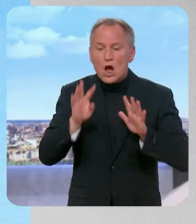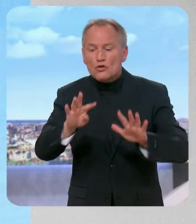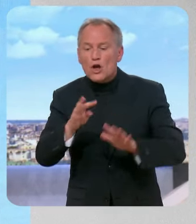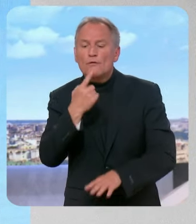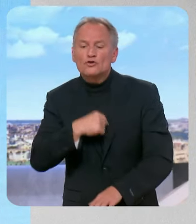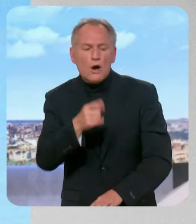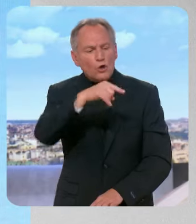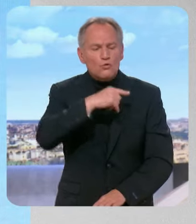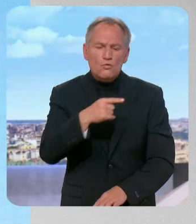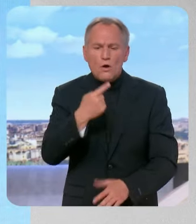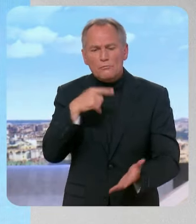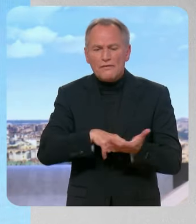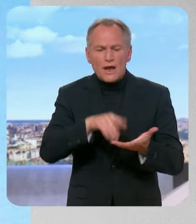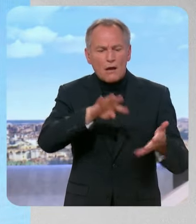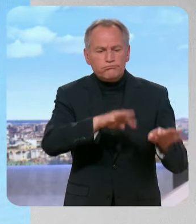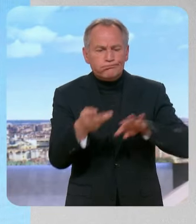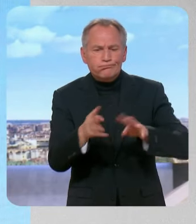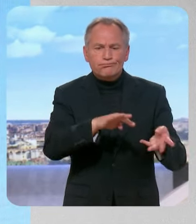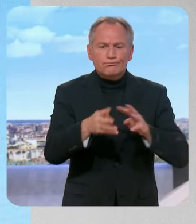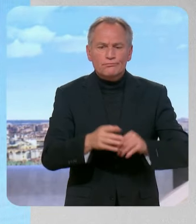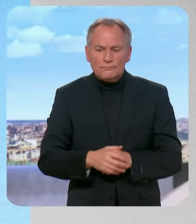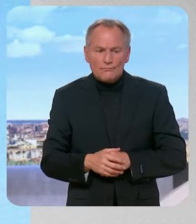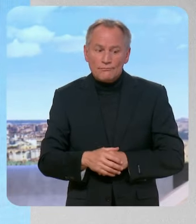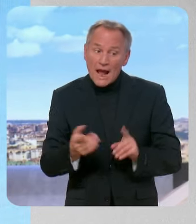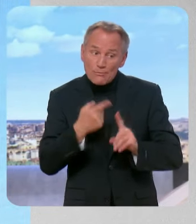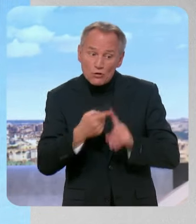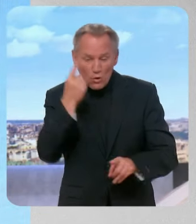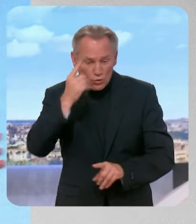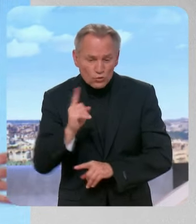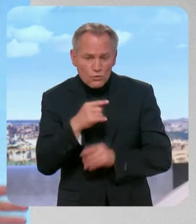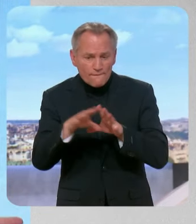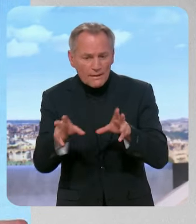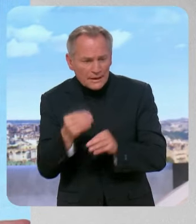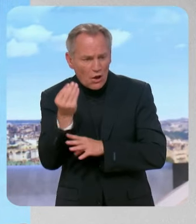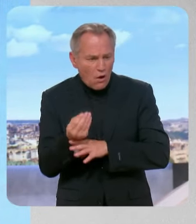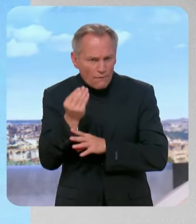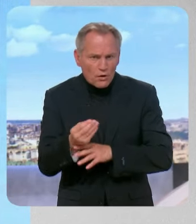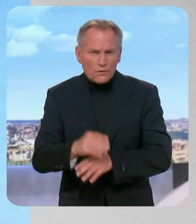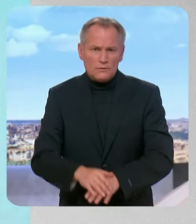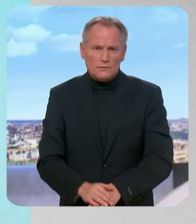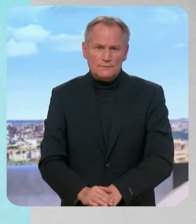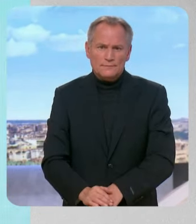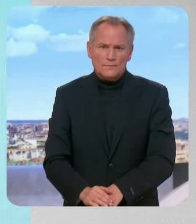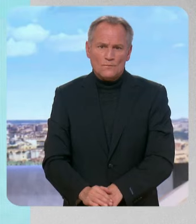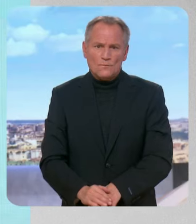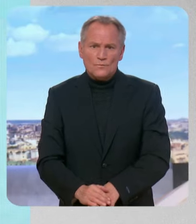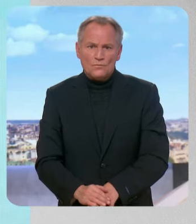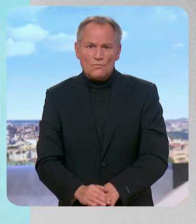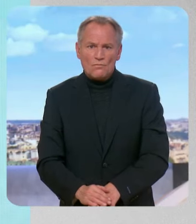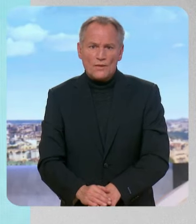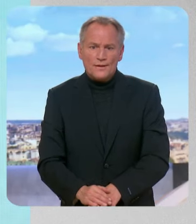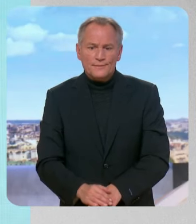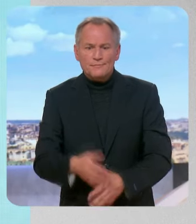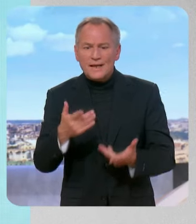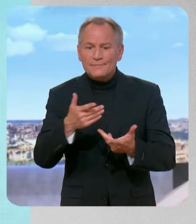C'est important pour eux, pour leurs enfants. Ceux qui sont tentés par d'autres... Je ne pas aller chercher les électeurs de Jordan Bardella. Glucksmann, par exemple, les électeurs de